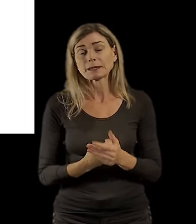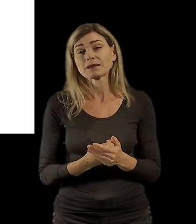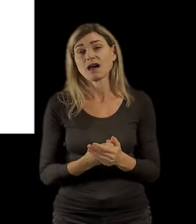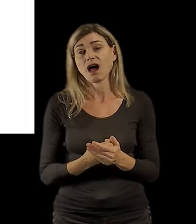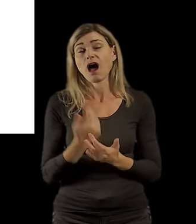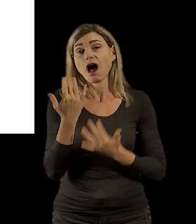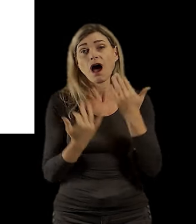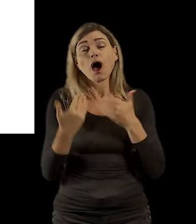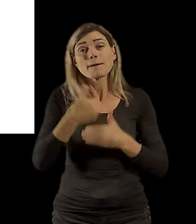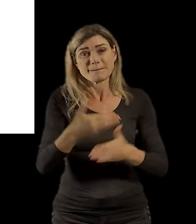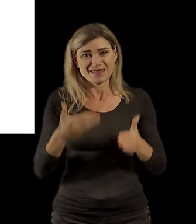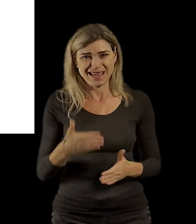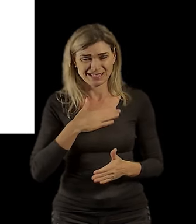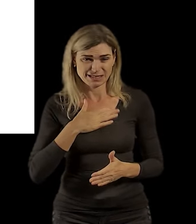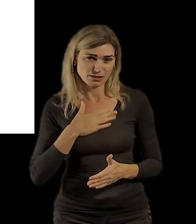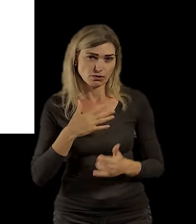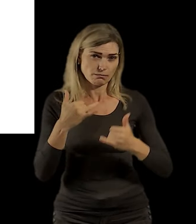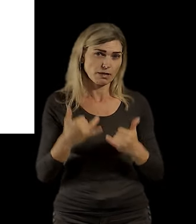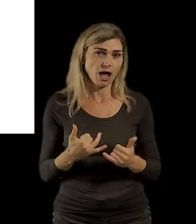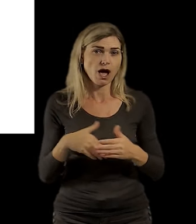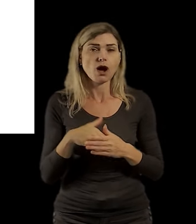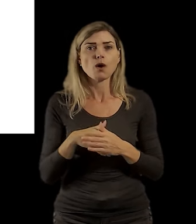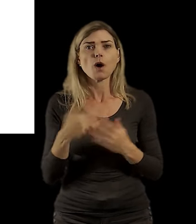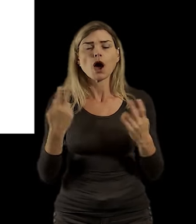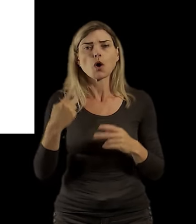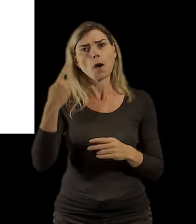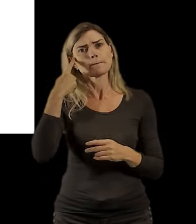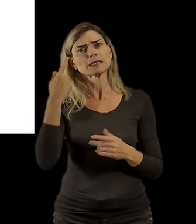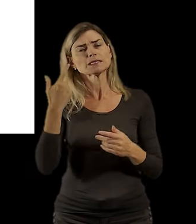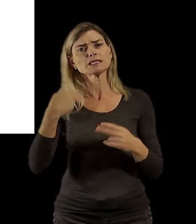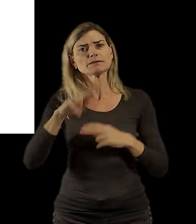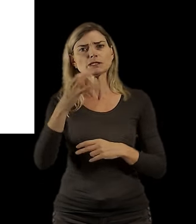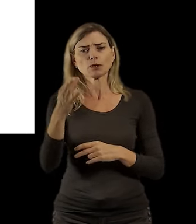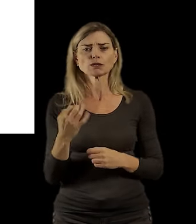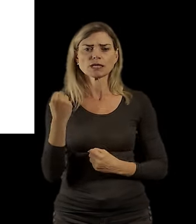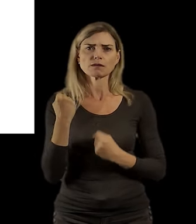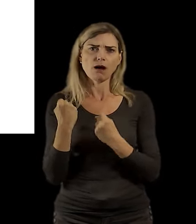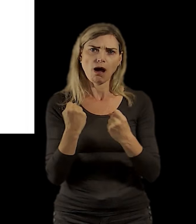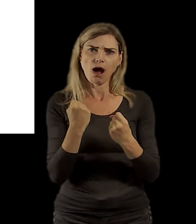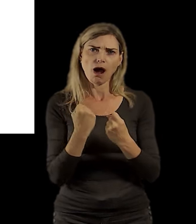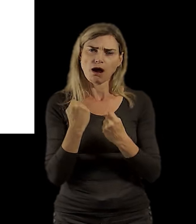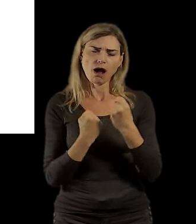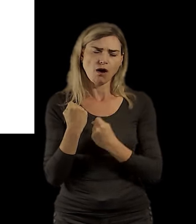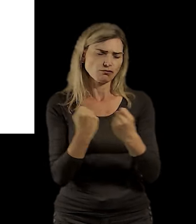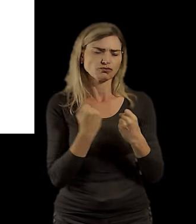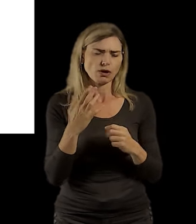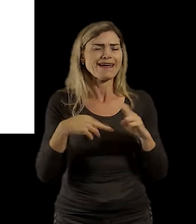tady městě rozhodně auto doprava jako není většinovým způsobem dopravy, když už něco, tak veřejná doprava.